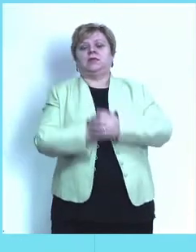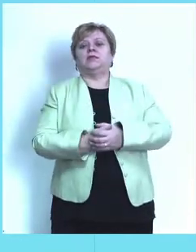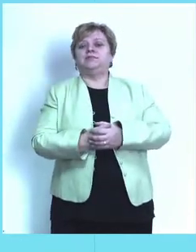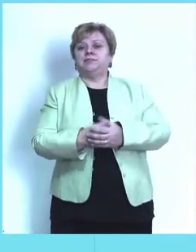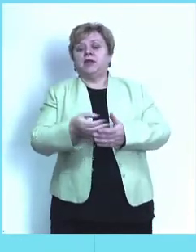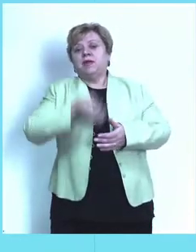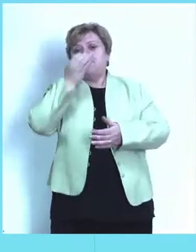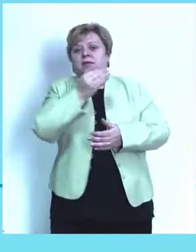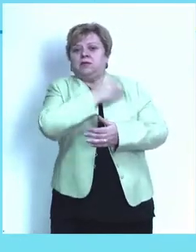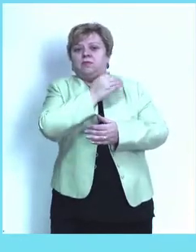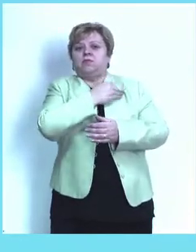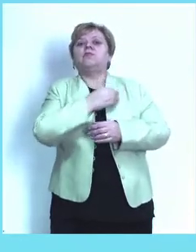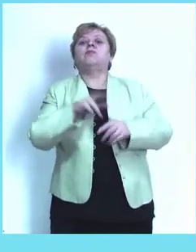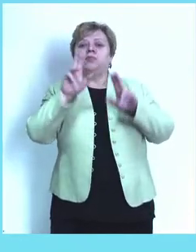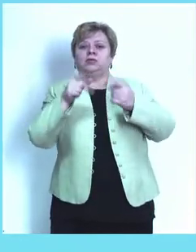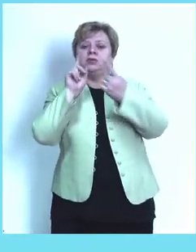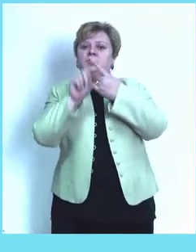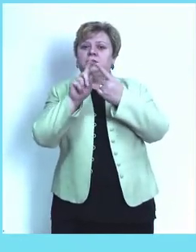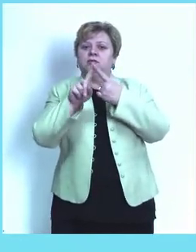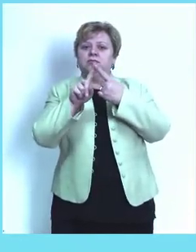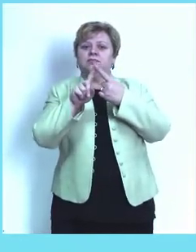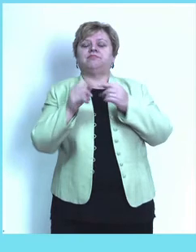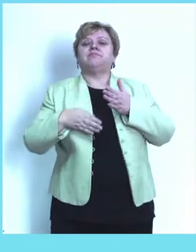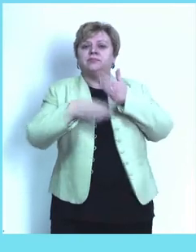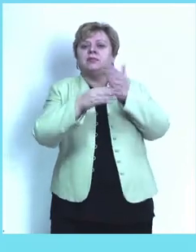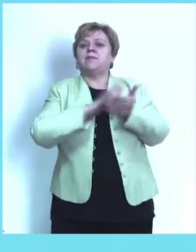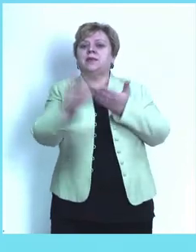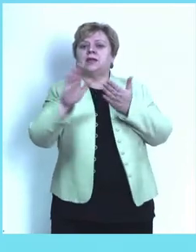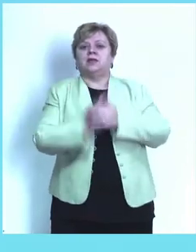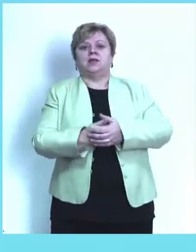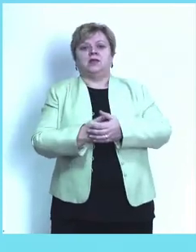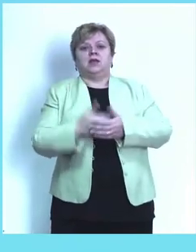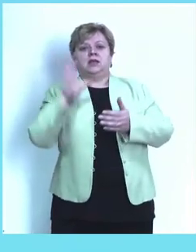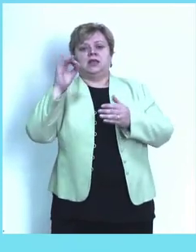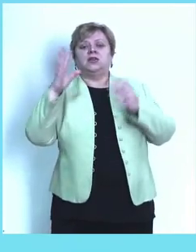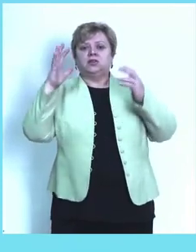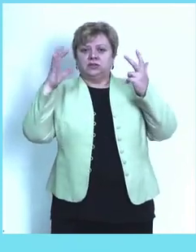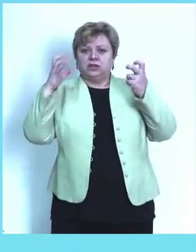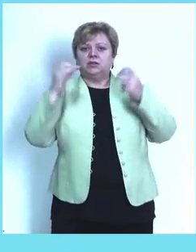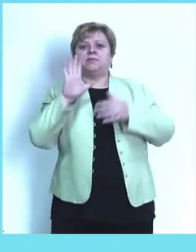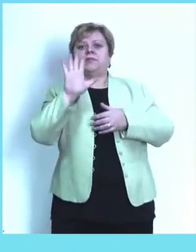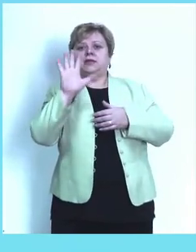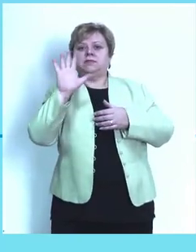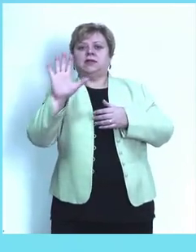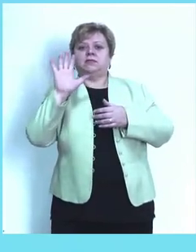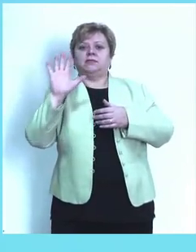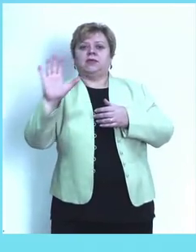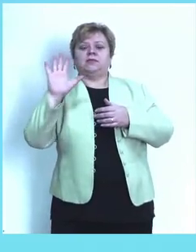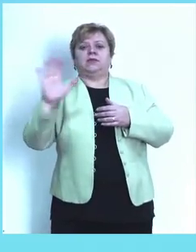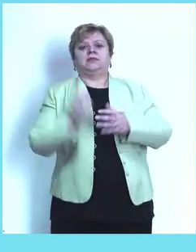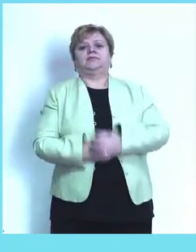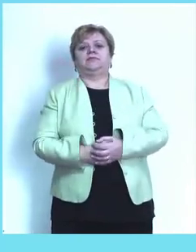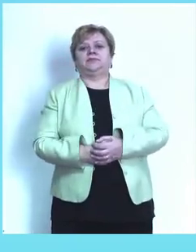januara 2015. Za dodatne informacije možete kontaktirati na sljedećoj besplatnoj pomoćnoj liniji